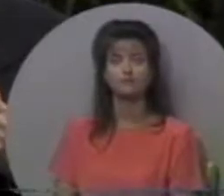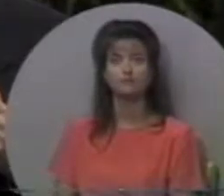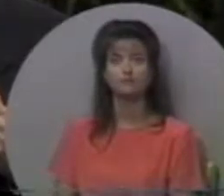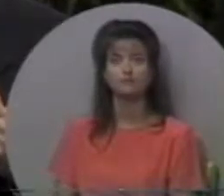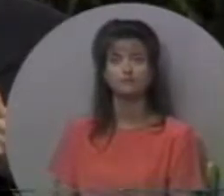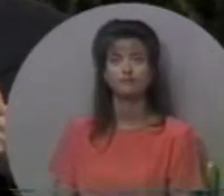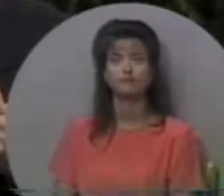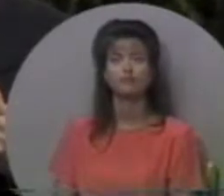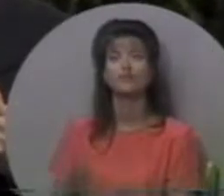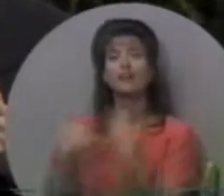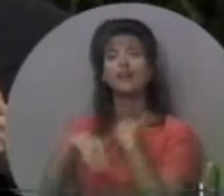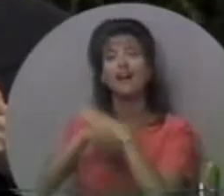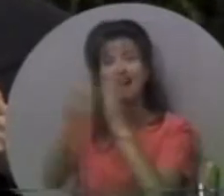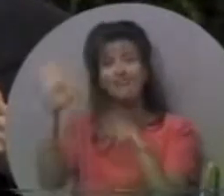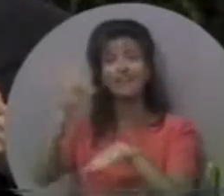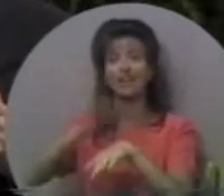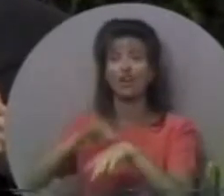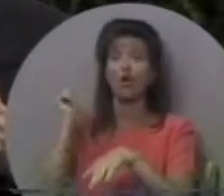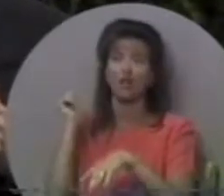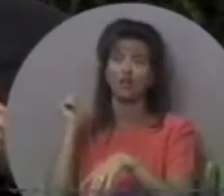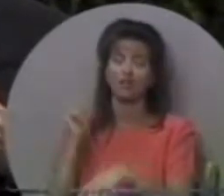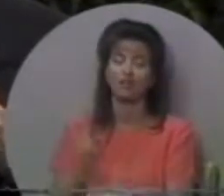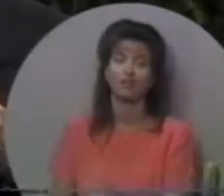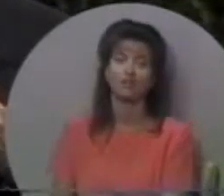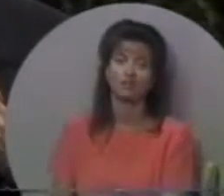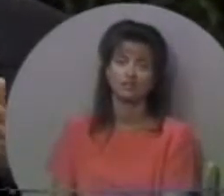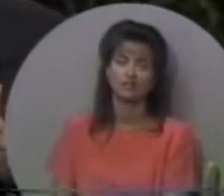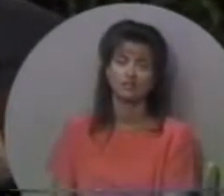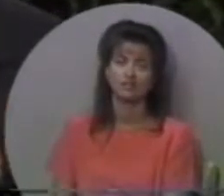Це небесний поклик.